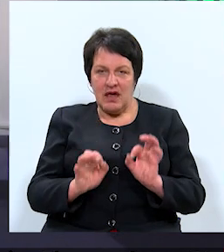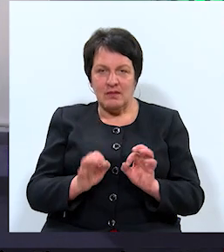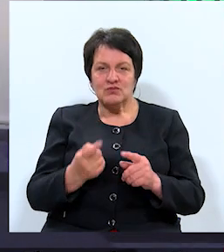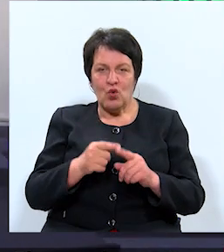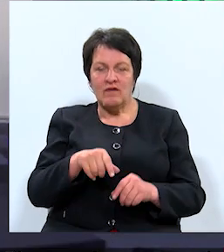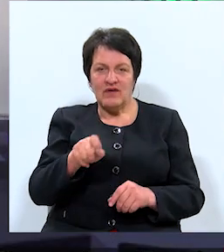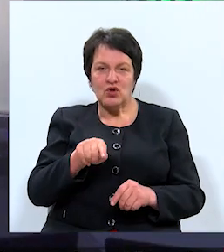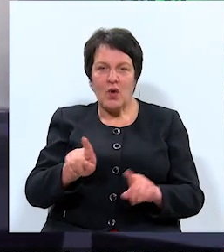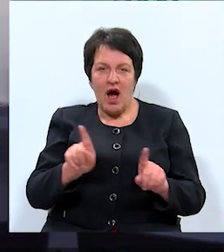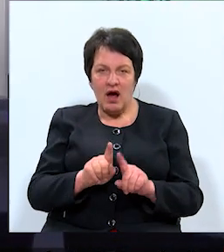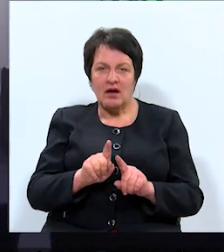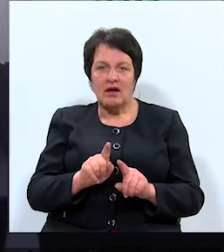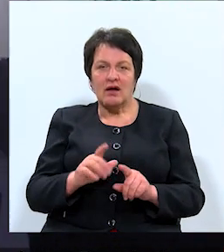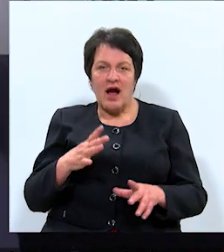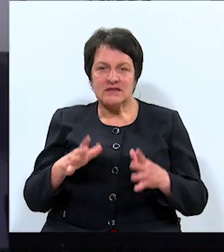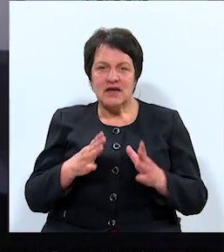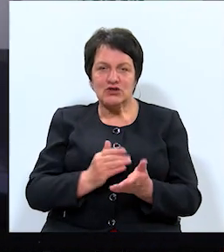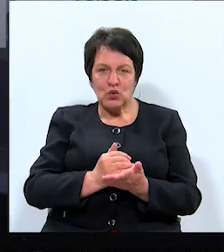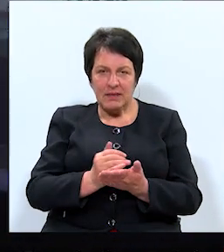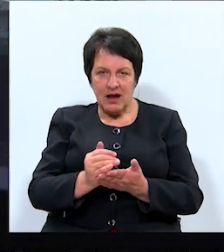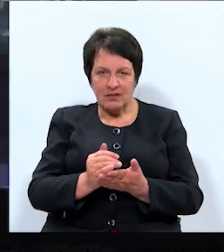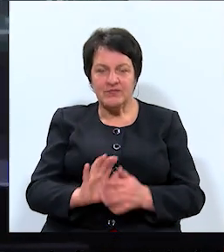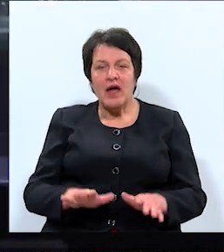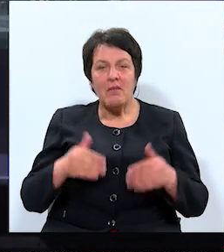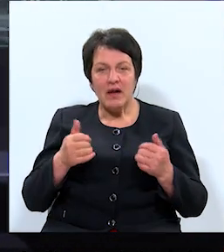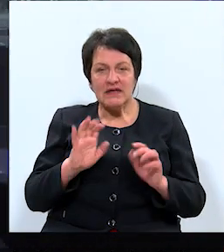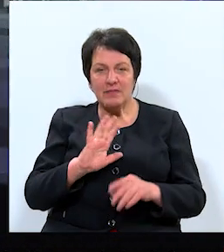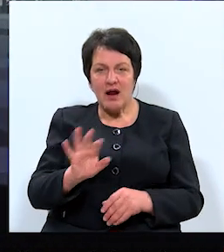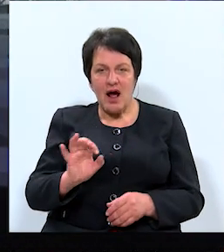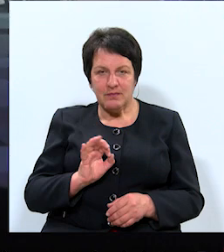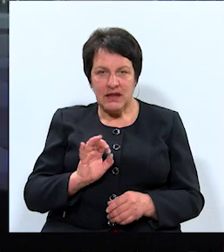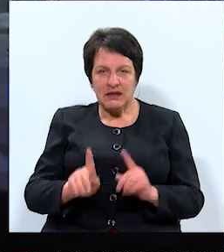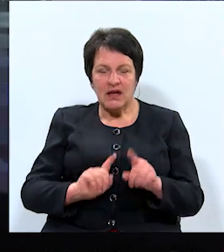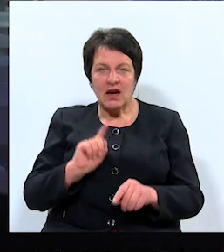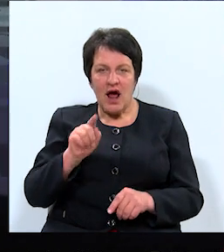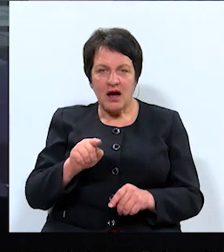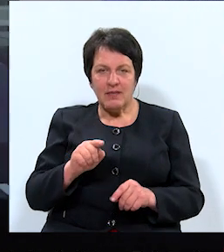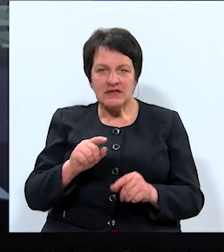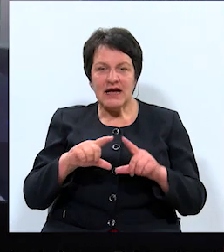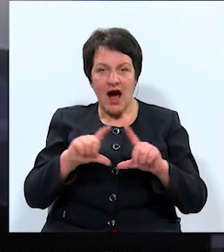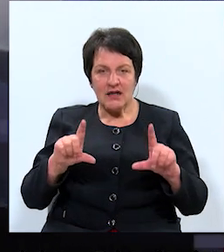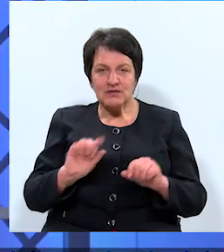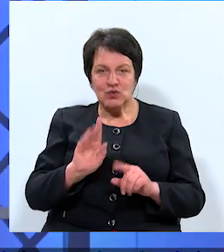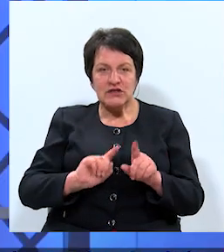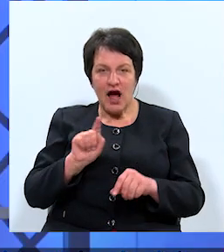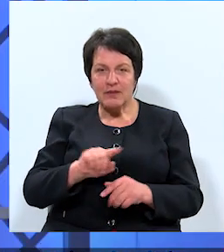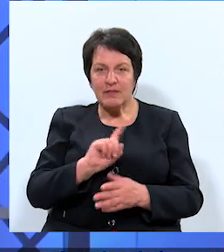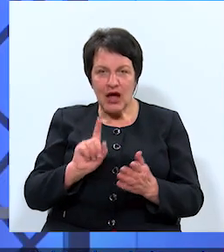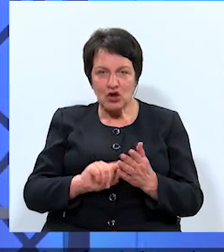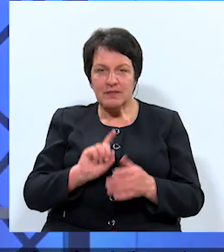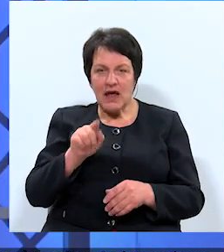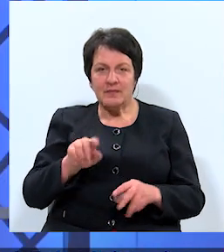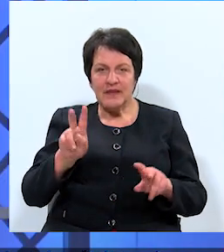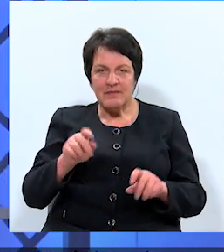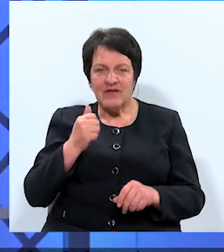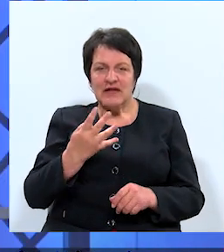to arī grasās turpināt. Paldies jums par atbildi. Nākamās kartītas būs nākamajiem jautājumiem, nākamajām